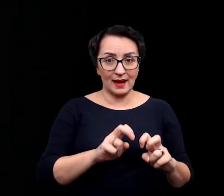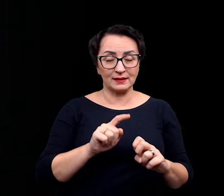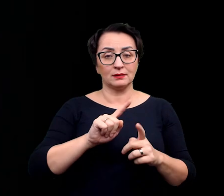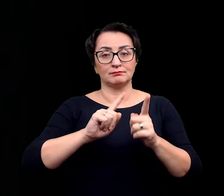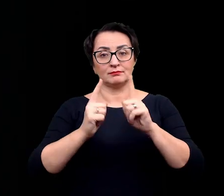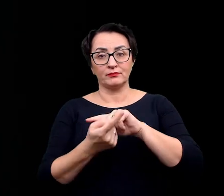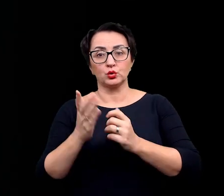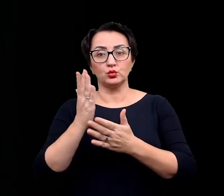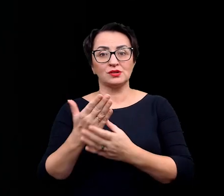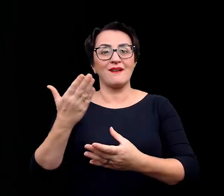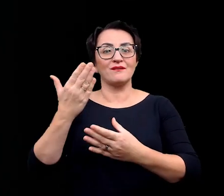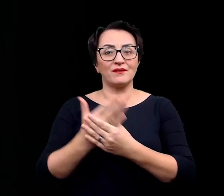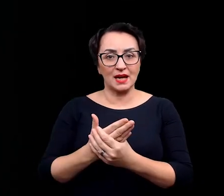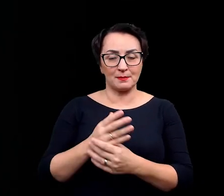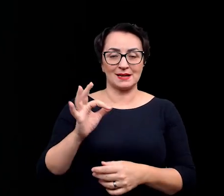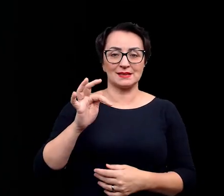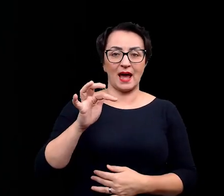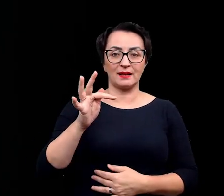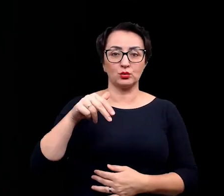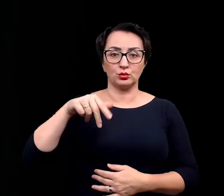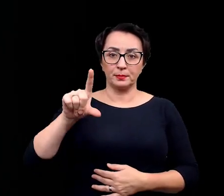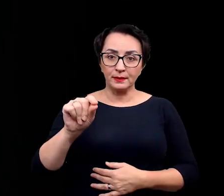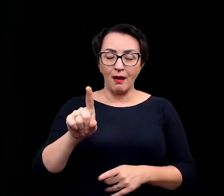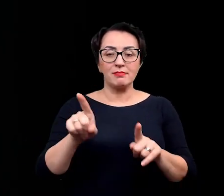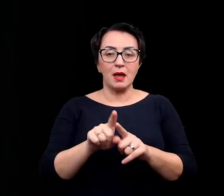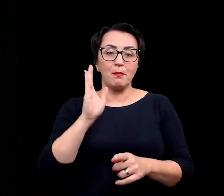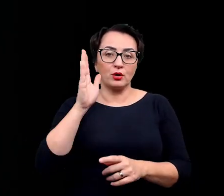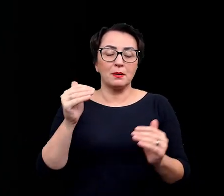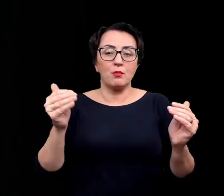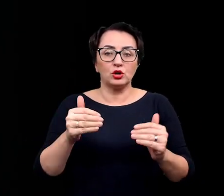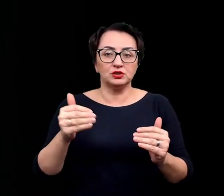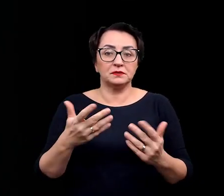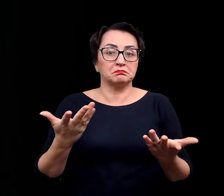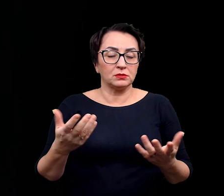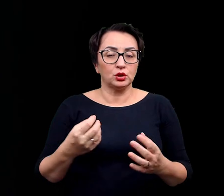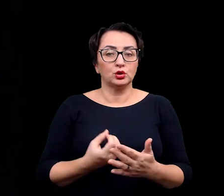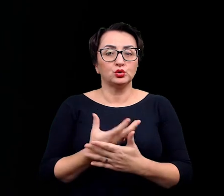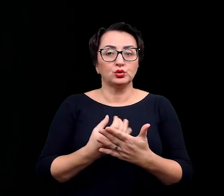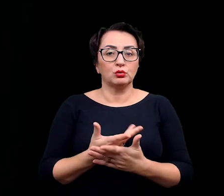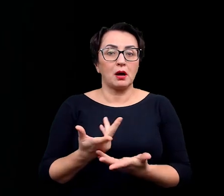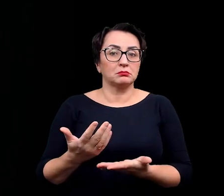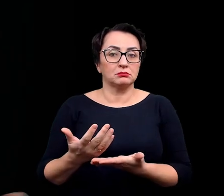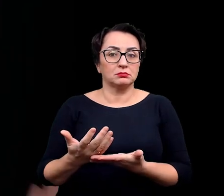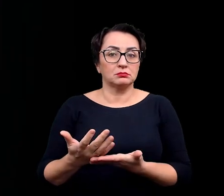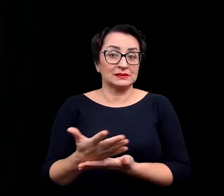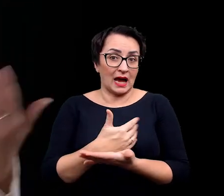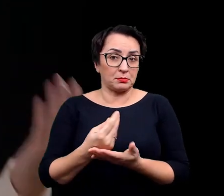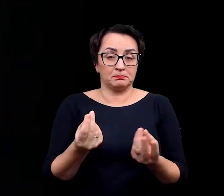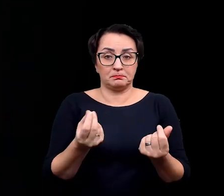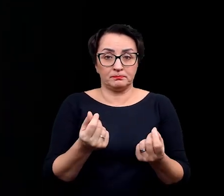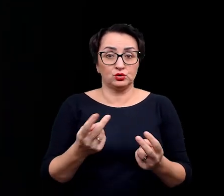właśnie w powstające firmy, start-upy i potem ewentualnie możliwe jakieś źródła też